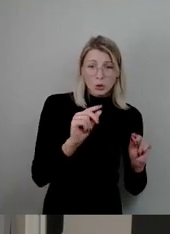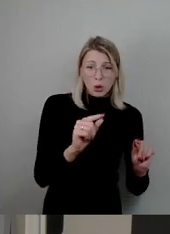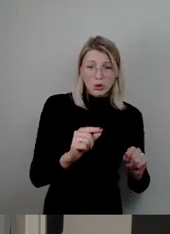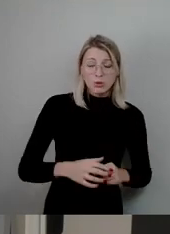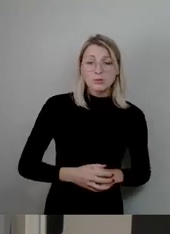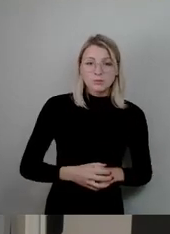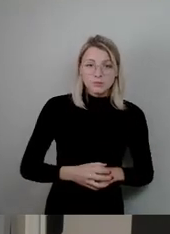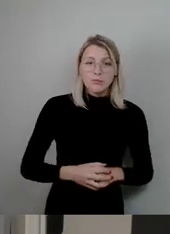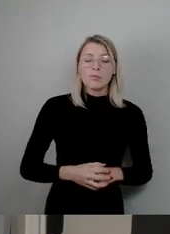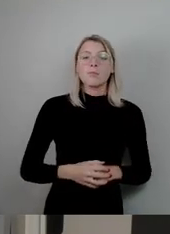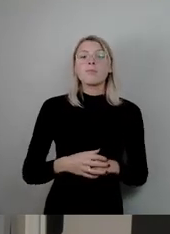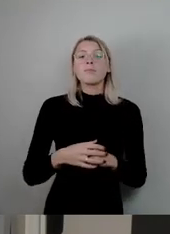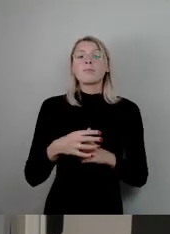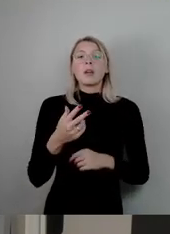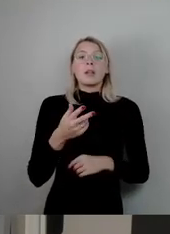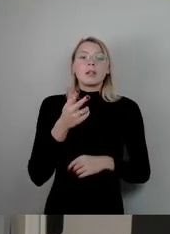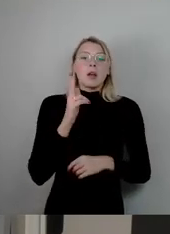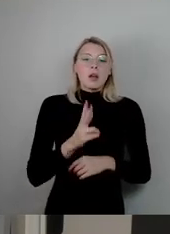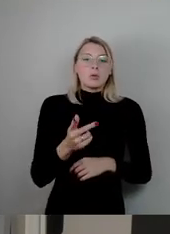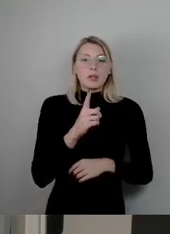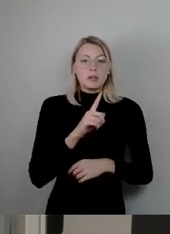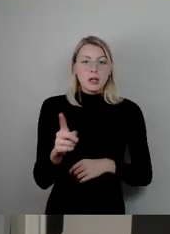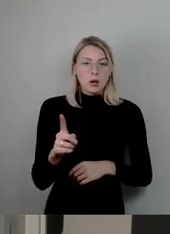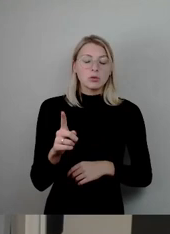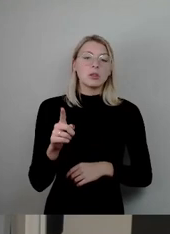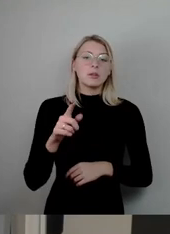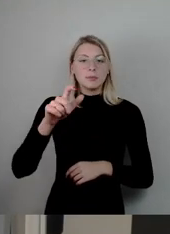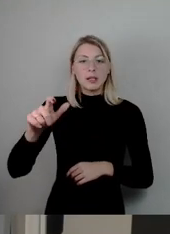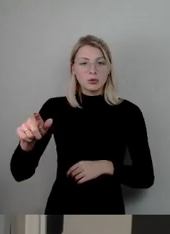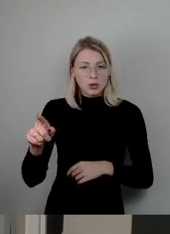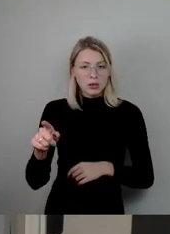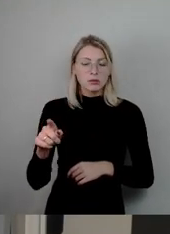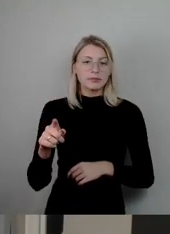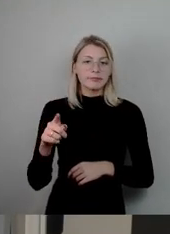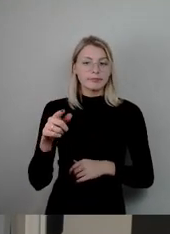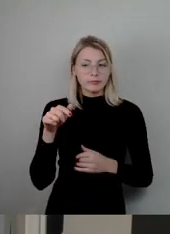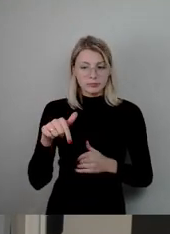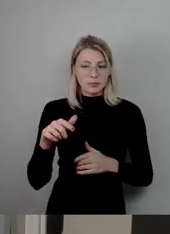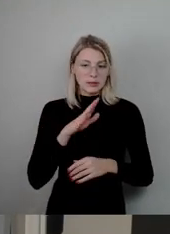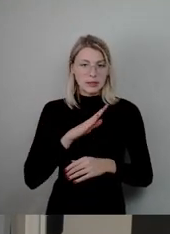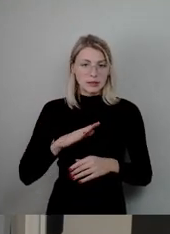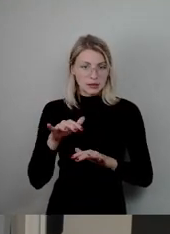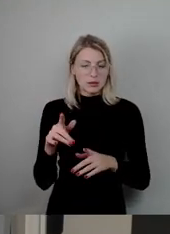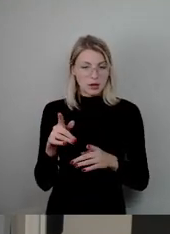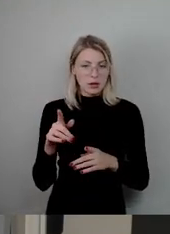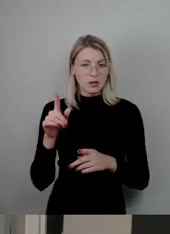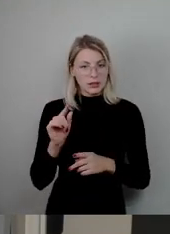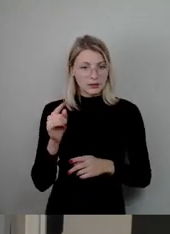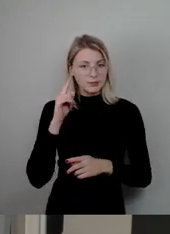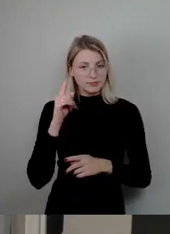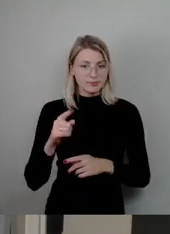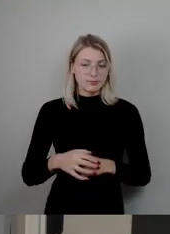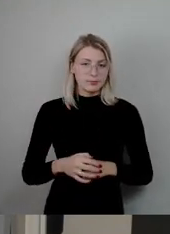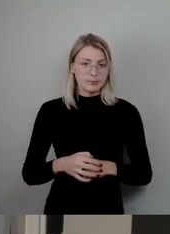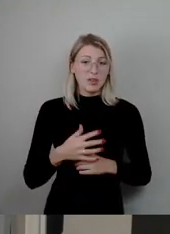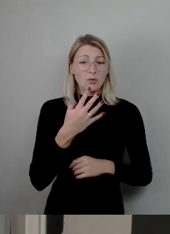300.000 geringliteralisierte Menschen haben wir hier in Sachsen. 55.000 hier in Dresden.